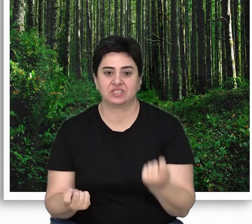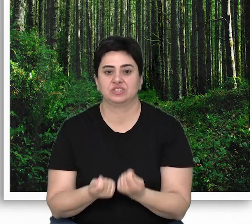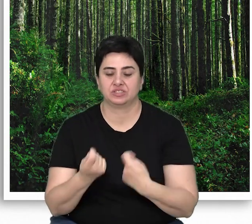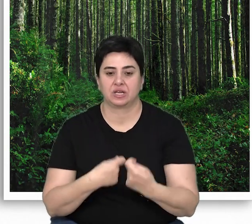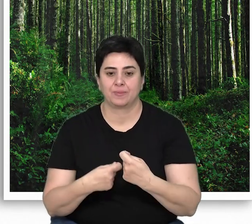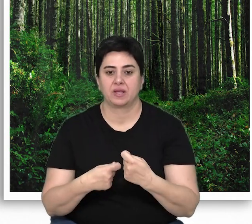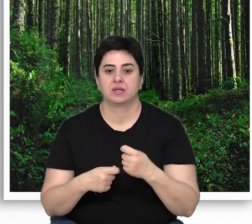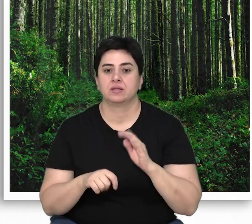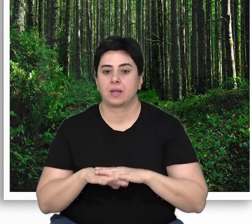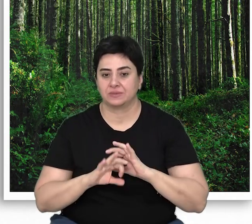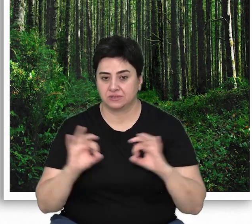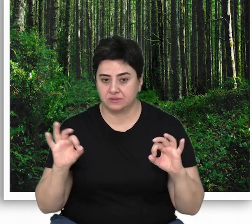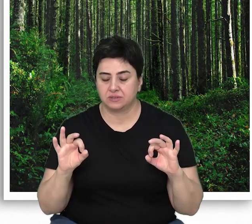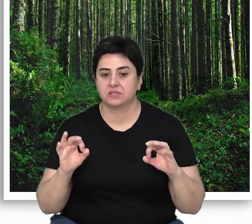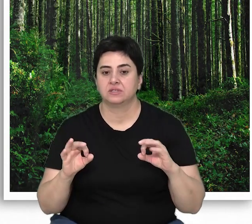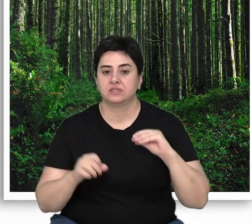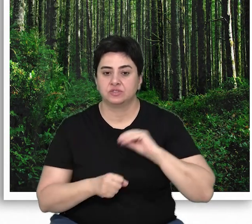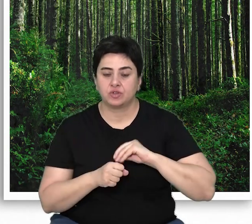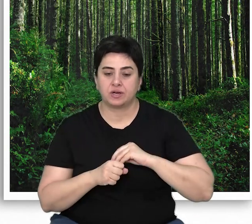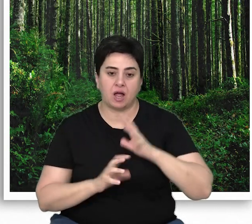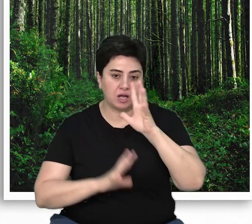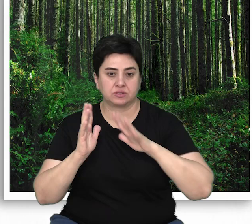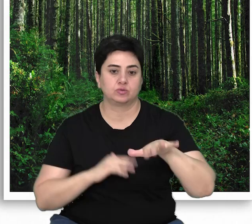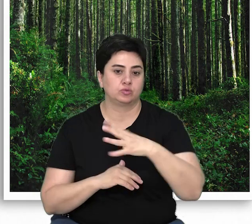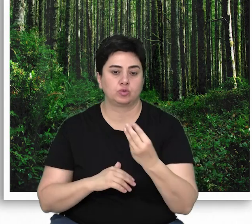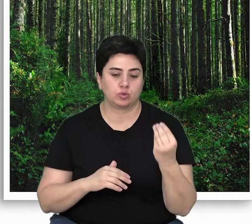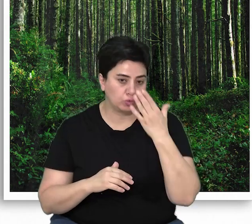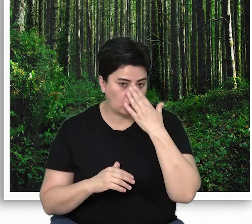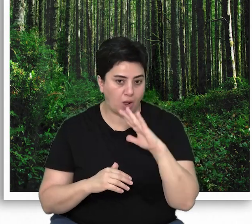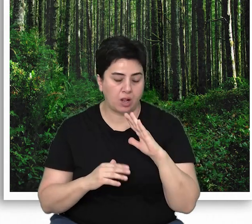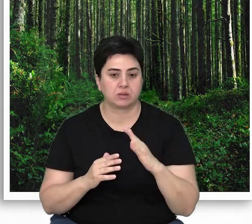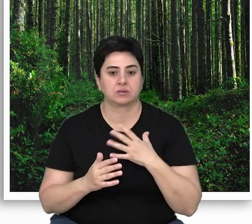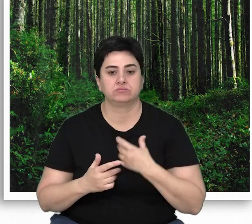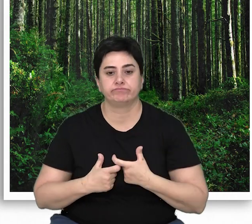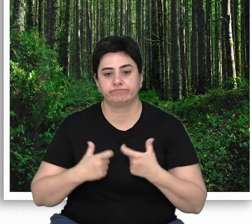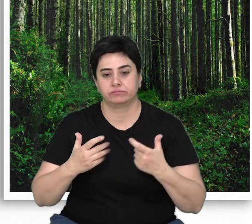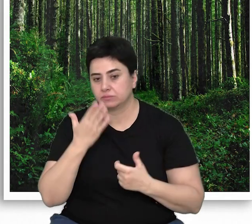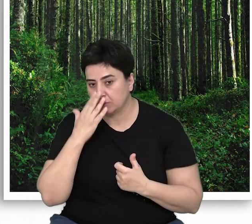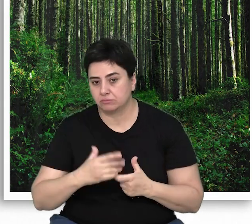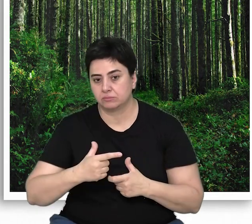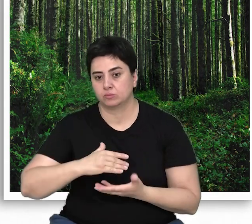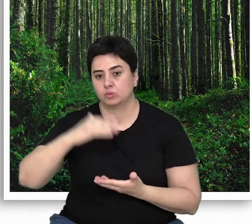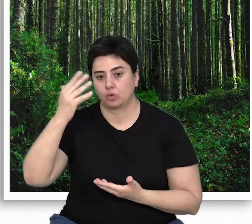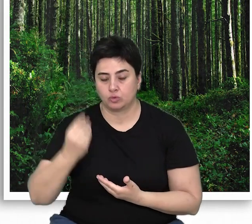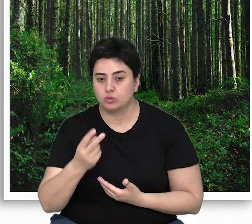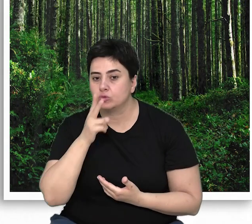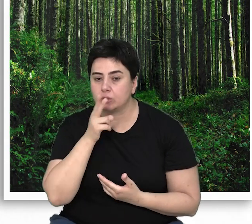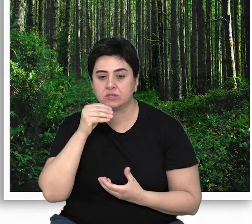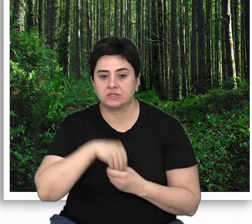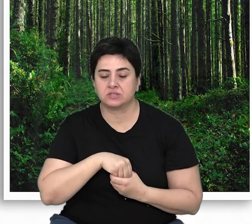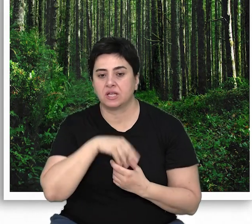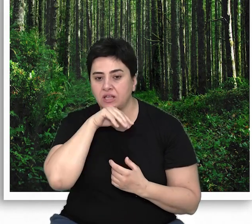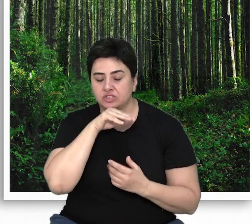işletme şeklinin uygulanmadığı, içerdiği ağaçların çoğunluğunun doğal olgunluğa eriştiği, bunun sonucu olarak da